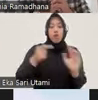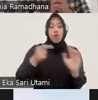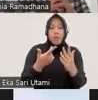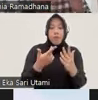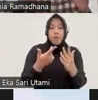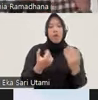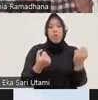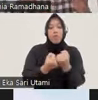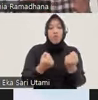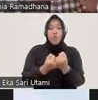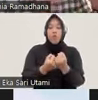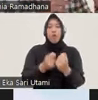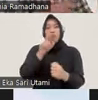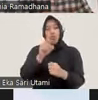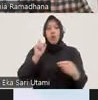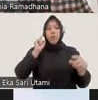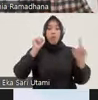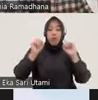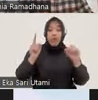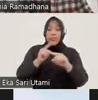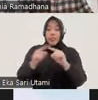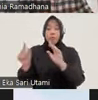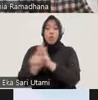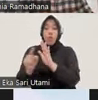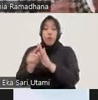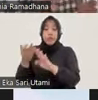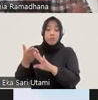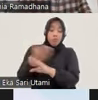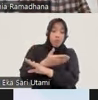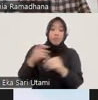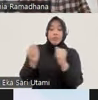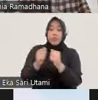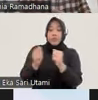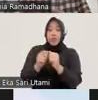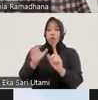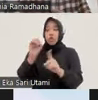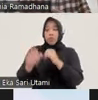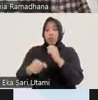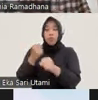Tapi, undang-undang yang dia janjikan 10 tahun yang lalu, dia sengaja lupakan itu.